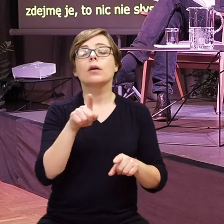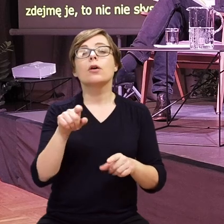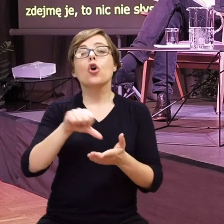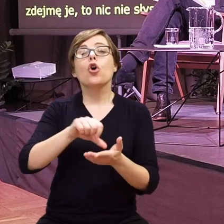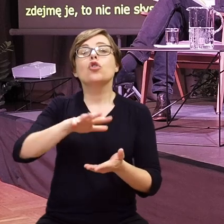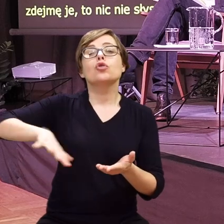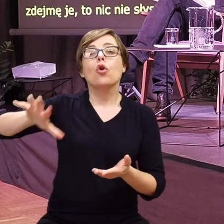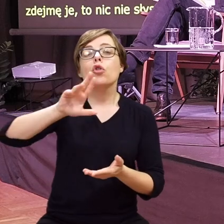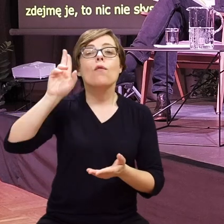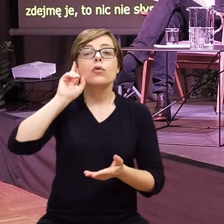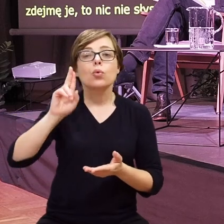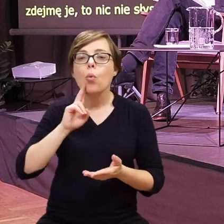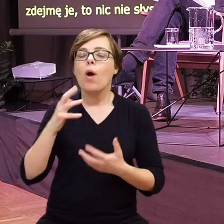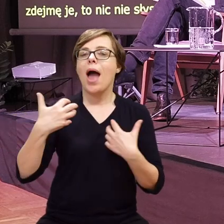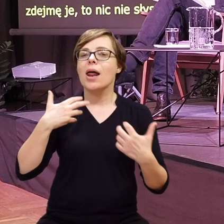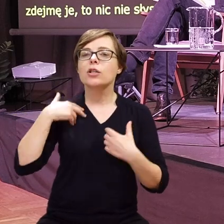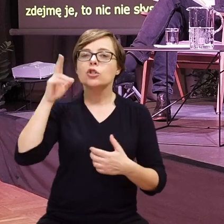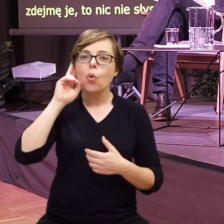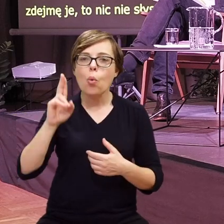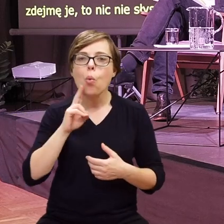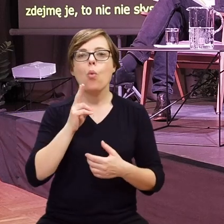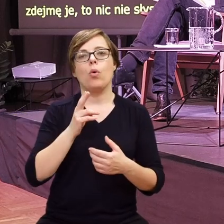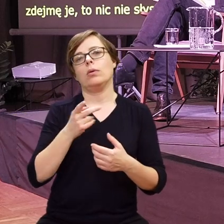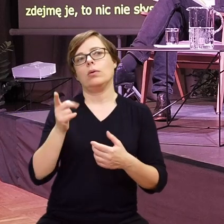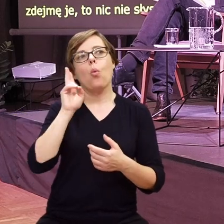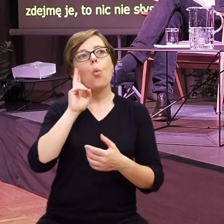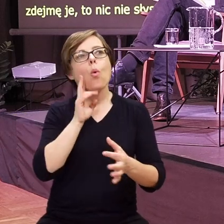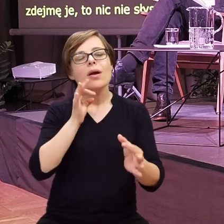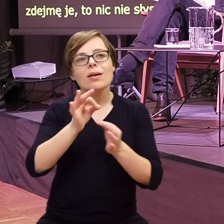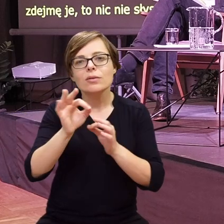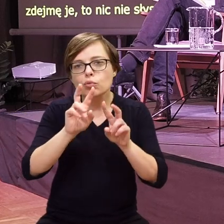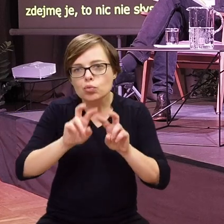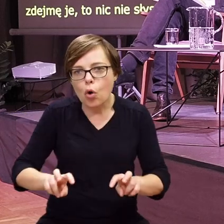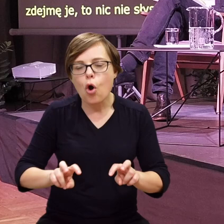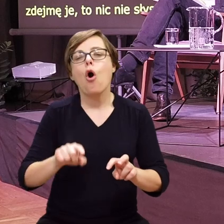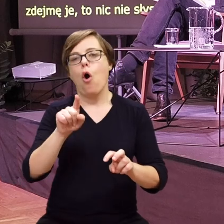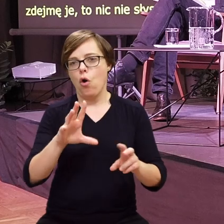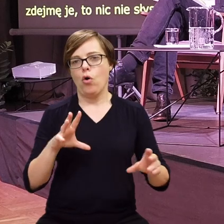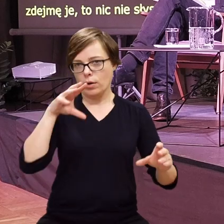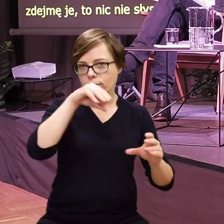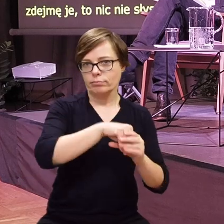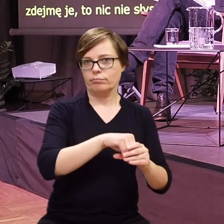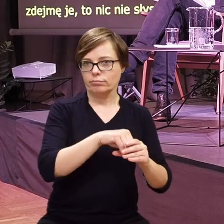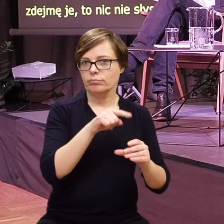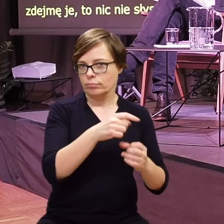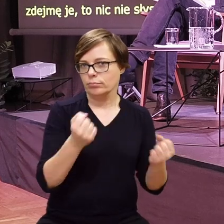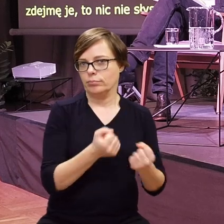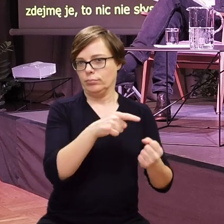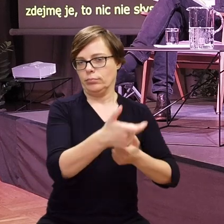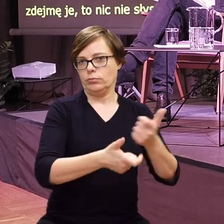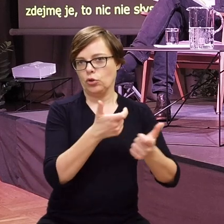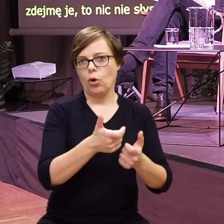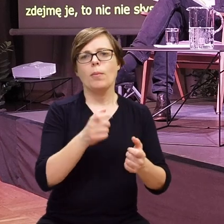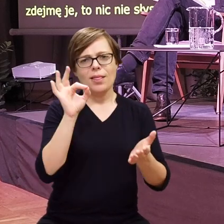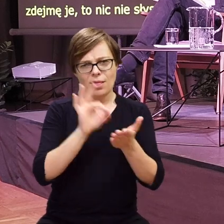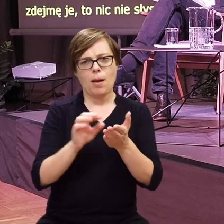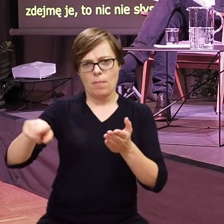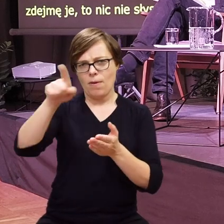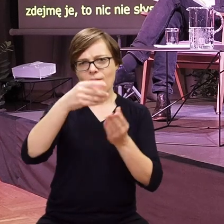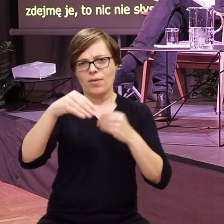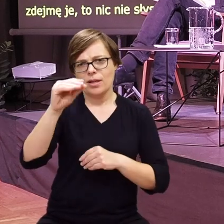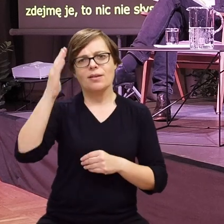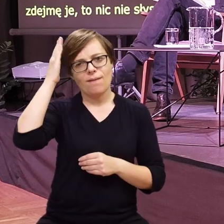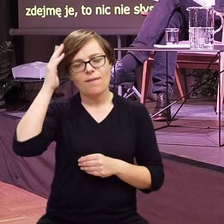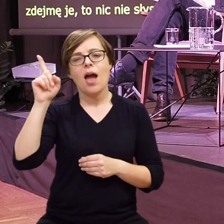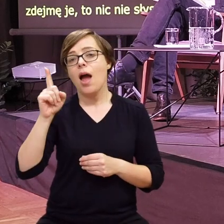się środowisko osób głuchych, głusia artyści, historycy. I to jest rzecz, którą pewnie większość z Państwa zna, ale jeśli nie, to